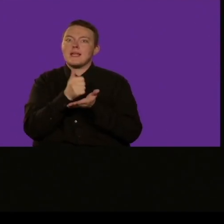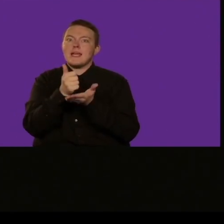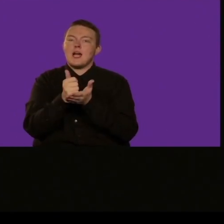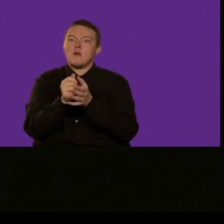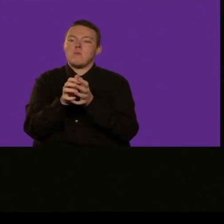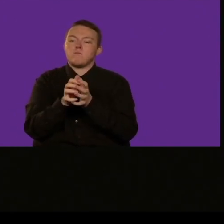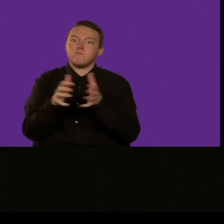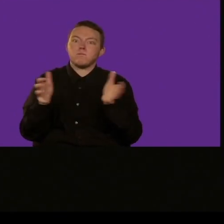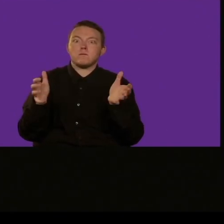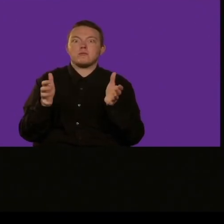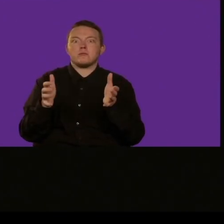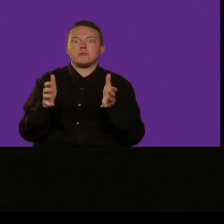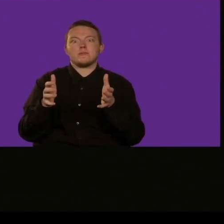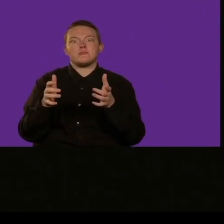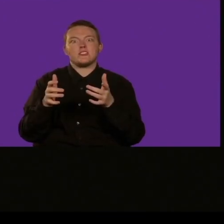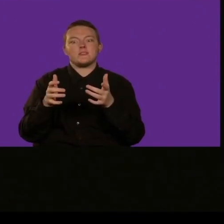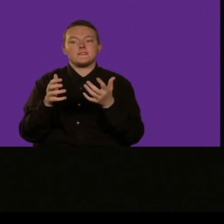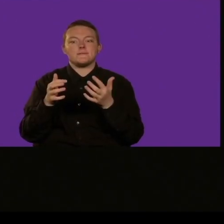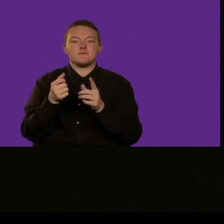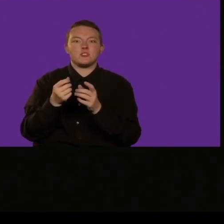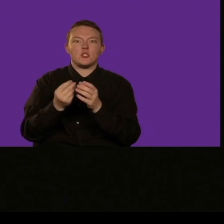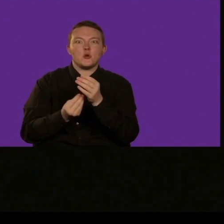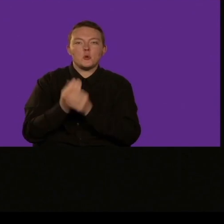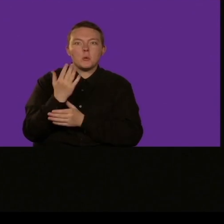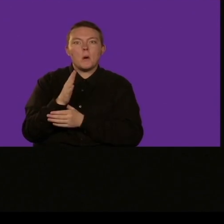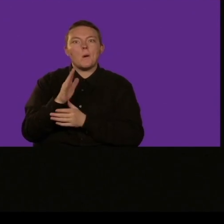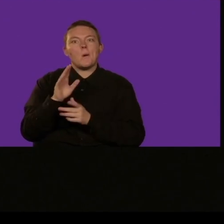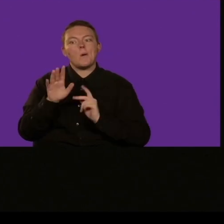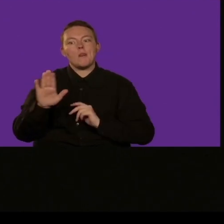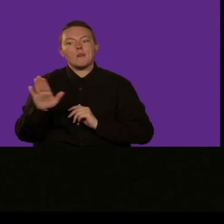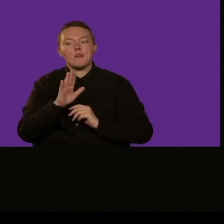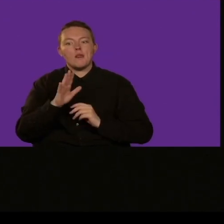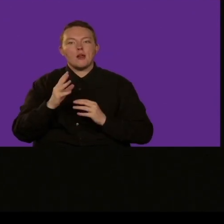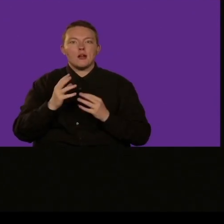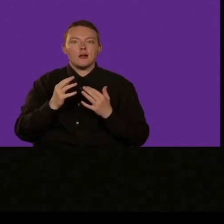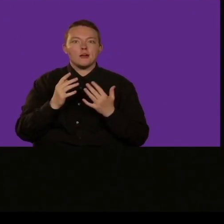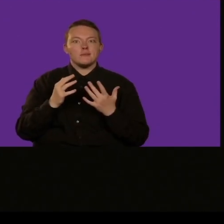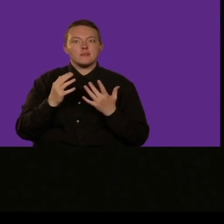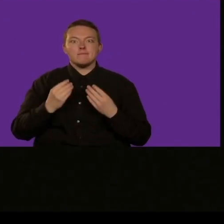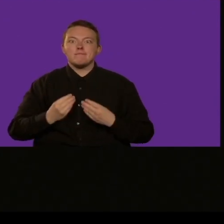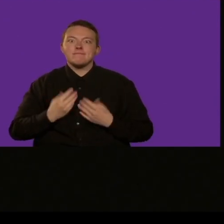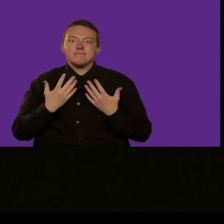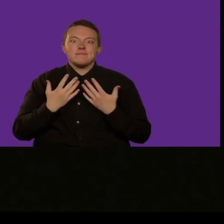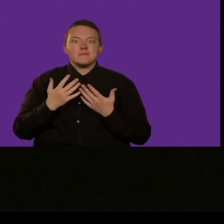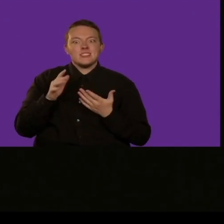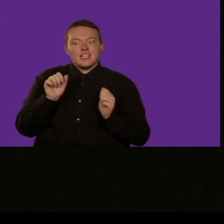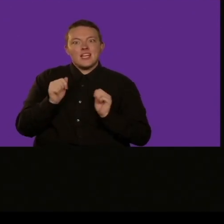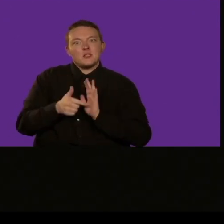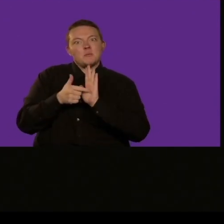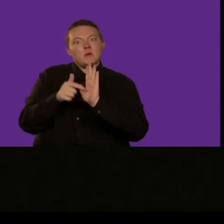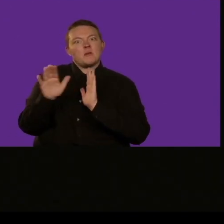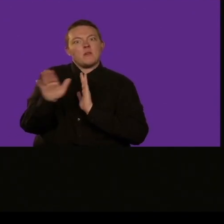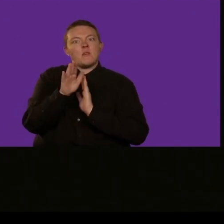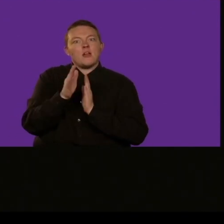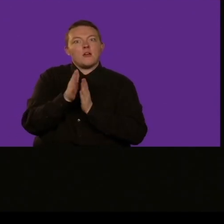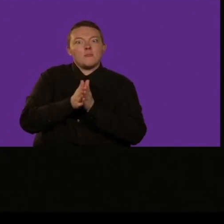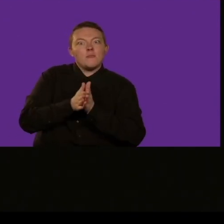compiaciuta di presentarvi un eccellente leader che